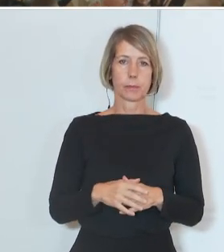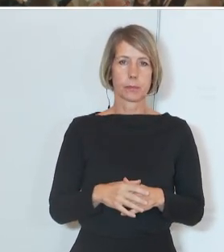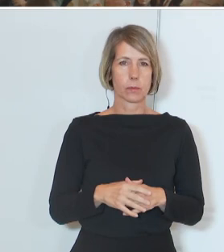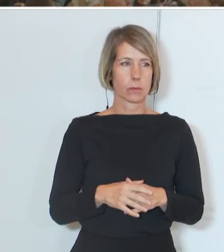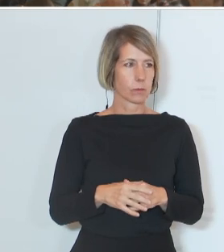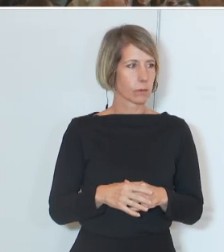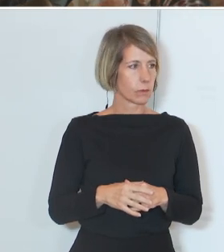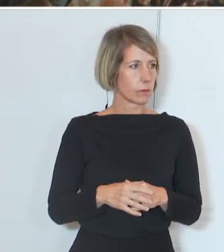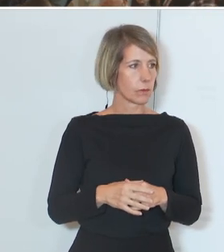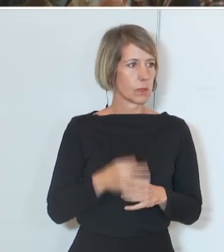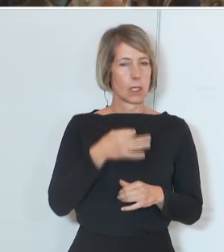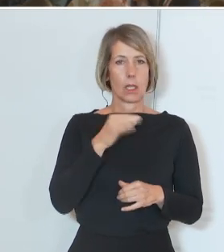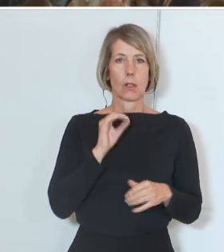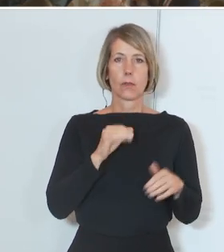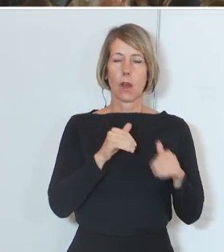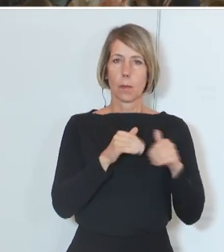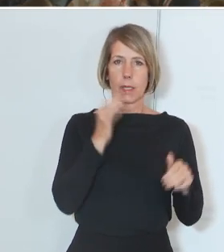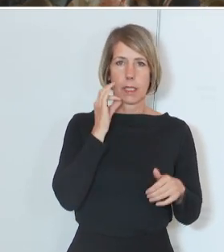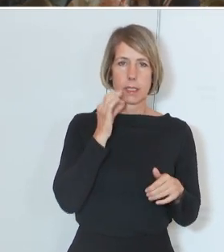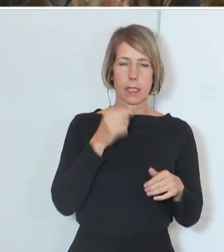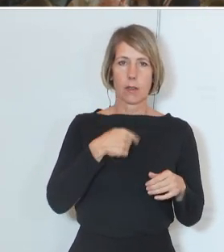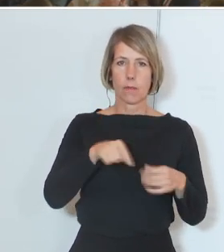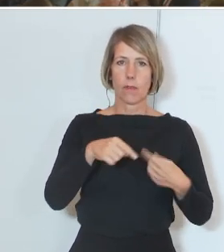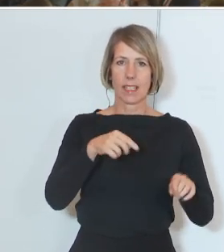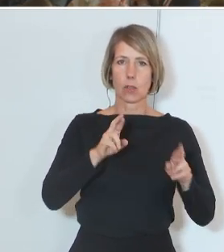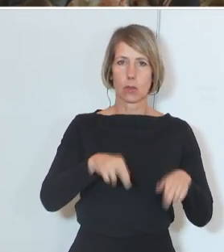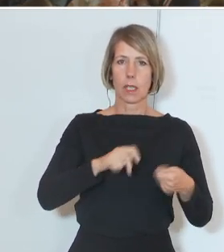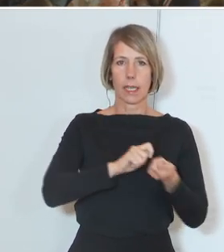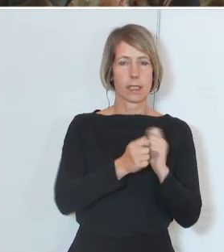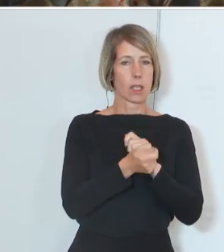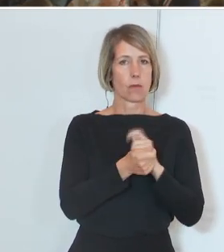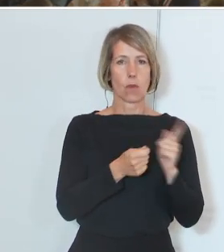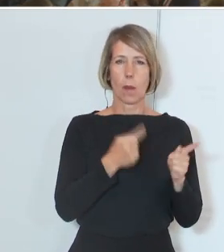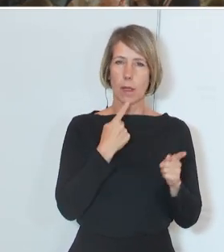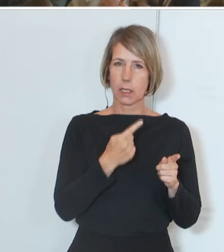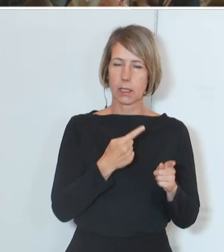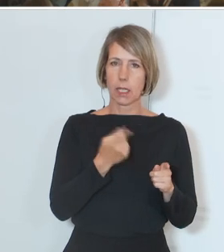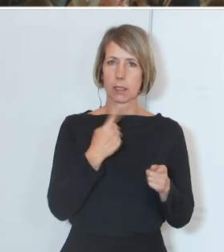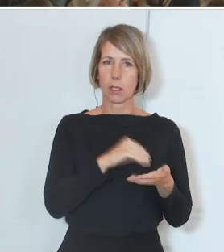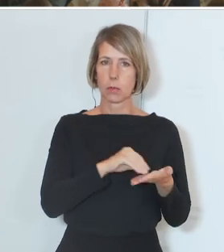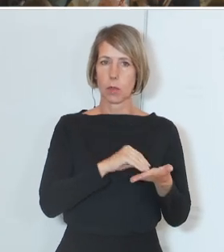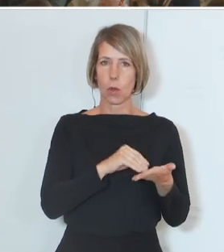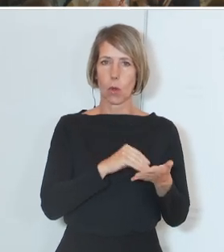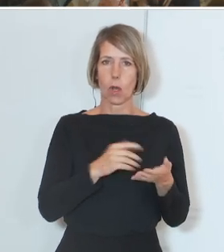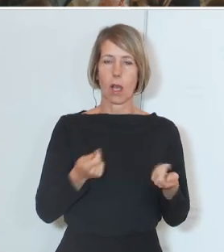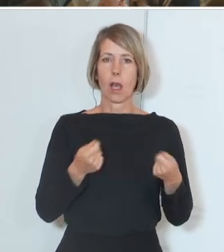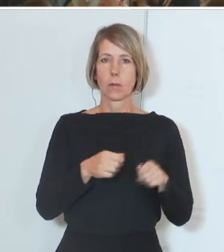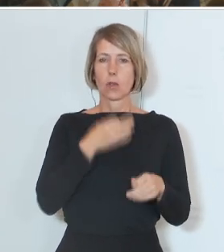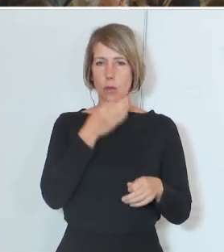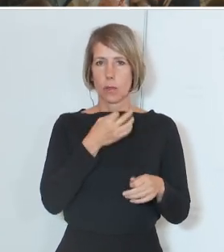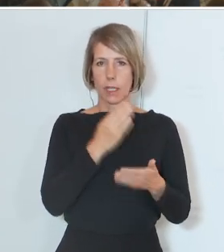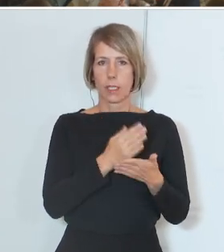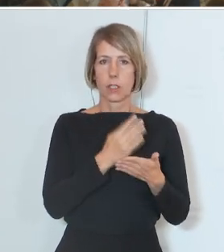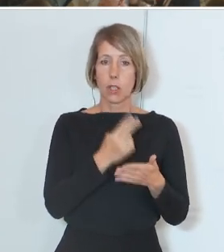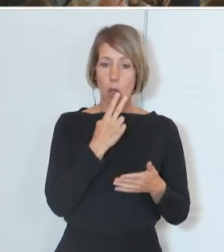an der Ministerin zur Weisungsrechtsreform, letzte Woche aus Ihrem Büro geheißen. Man schaut sich jetzt den Abschlussbericht der Arbeitsgruppe an. Gibt es da schon